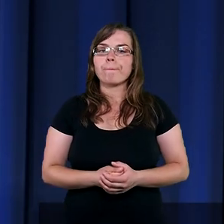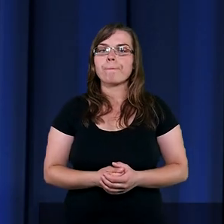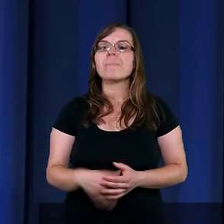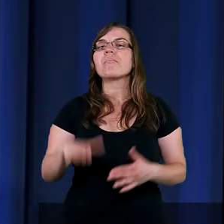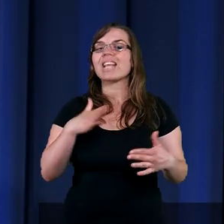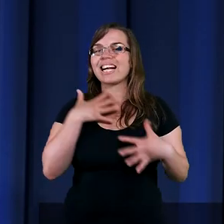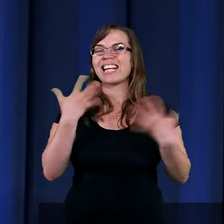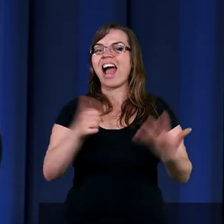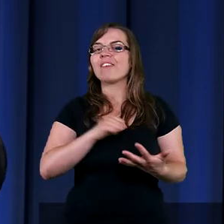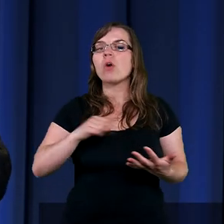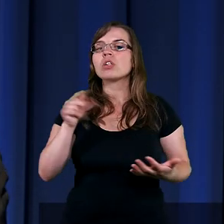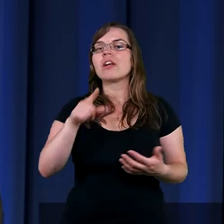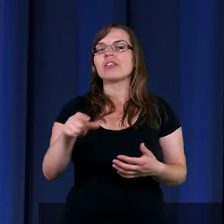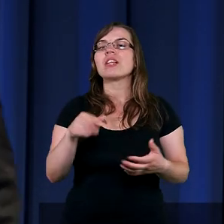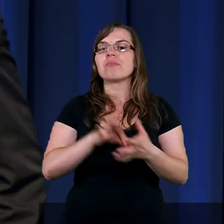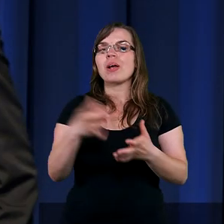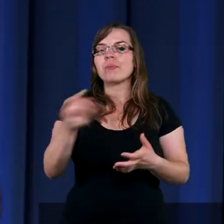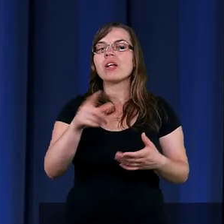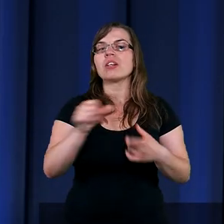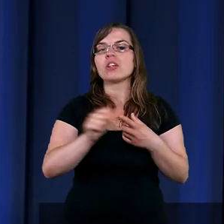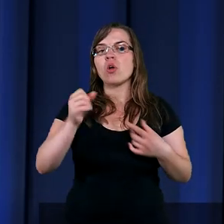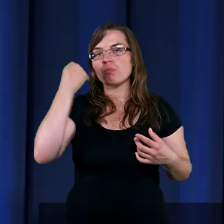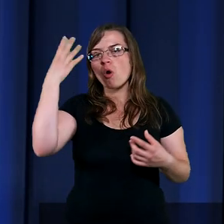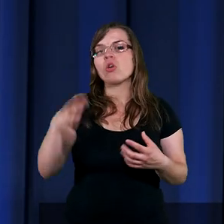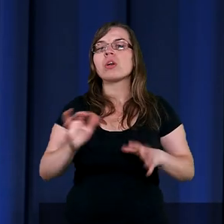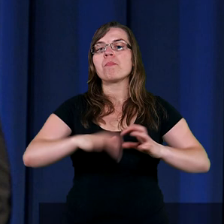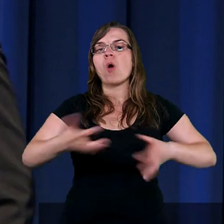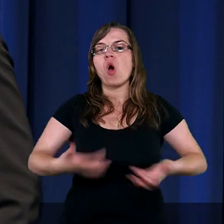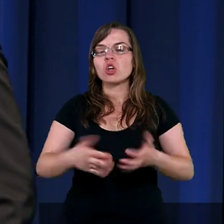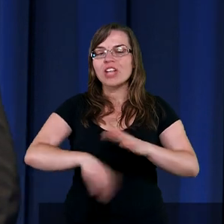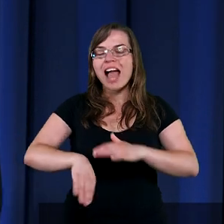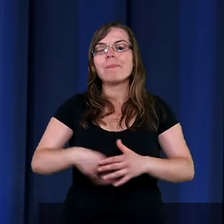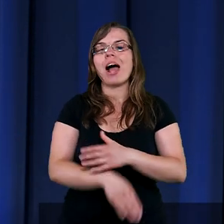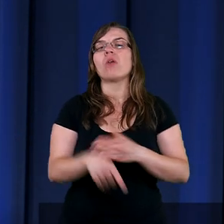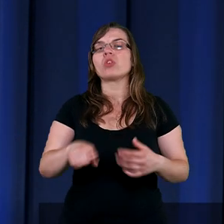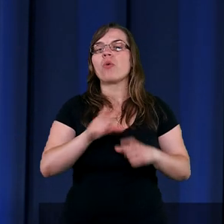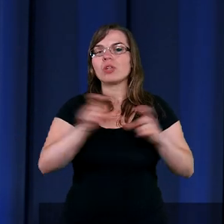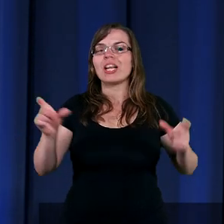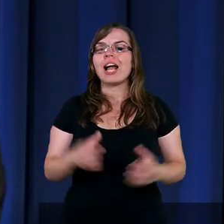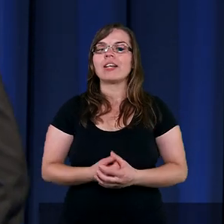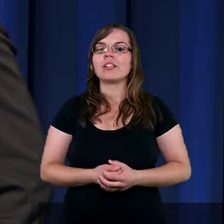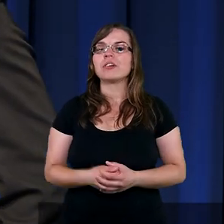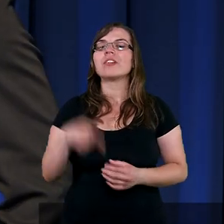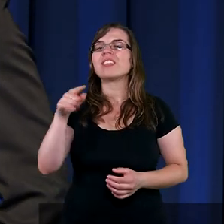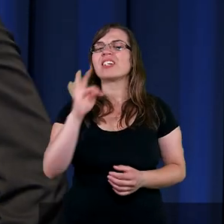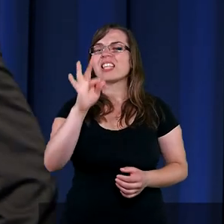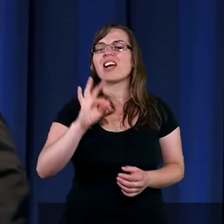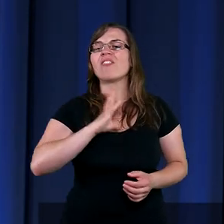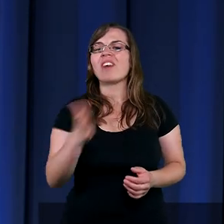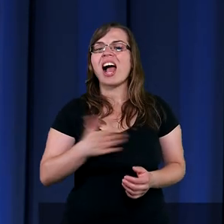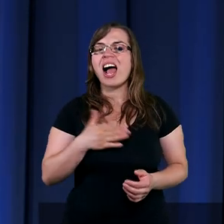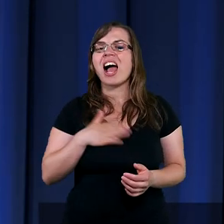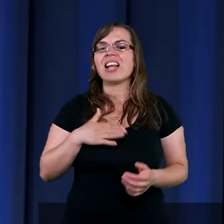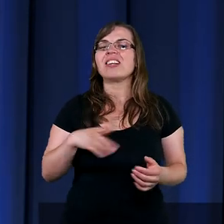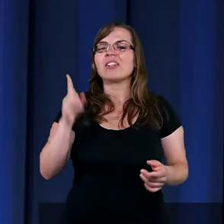Wydawało się, że w gorących piaskach Egiptu Mojżesz pogrzebał przyszłość. Wraz z tym Egipcjaninem. Jego własni